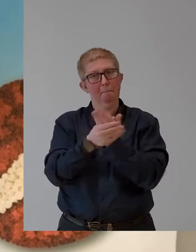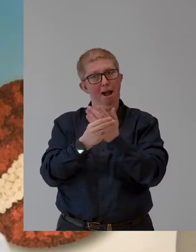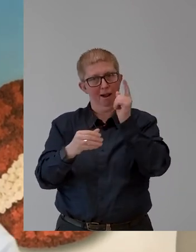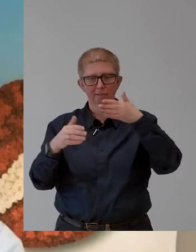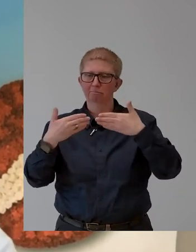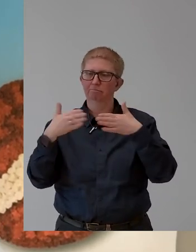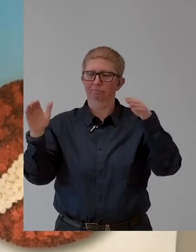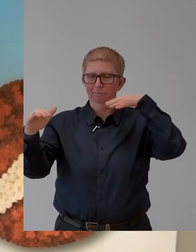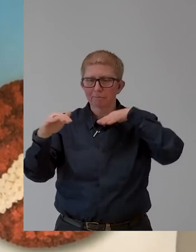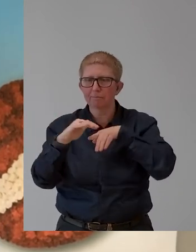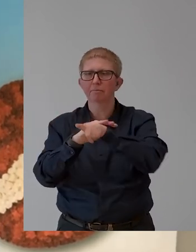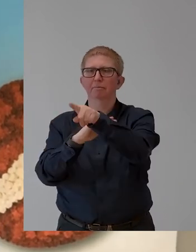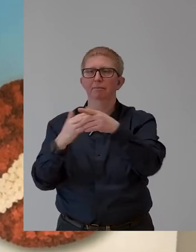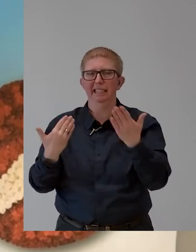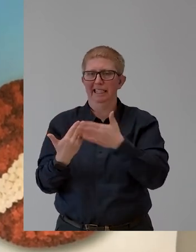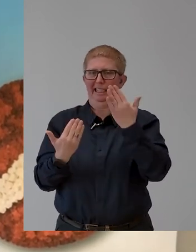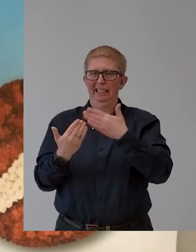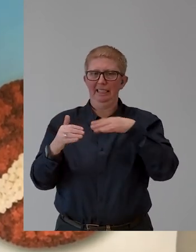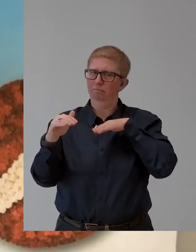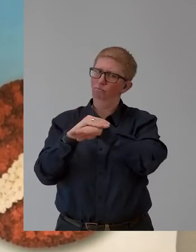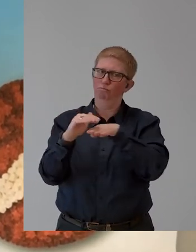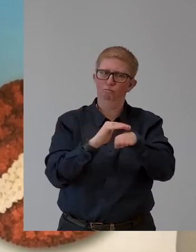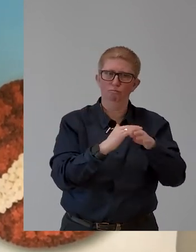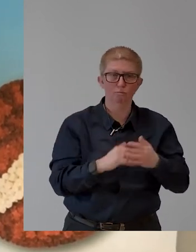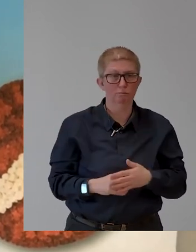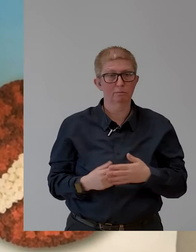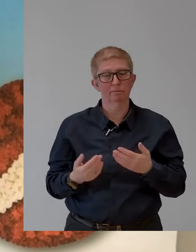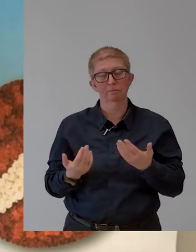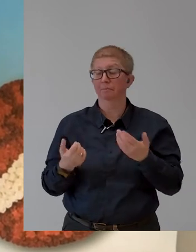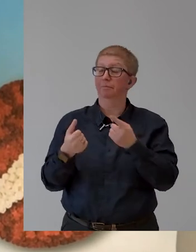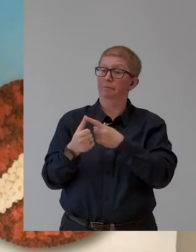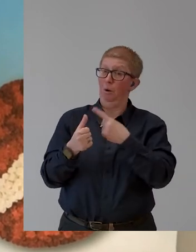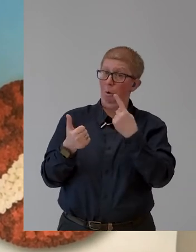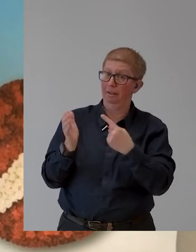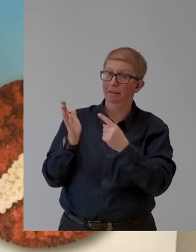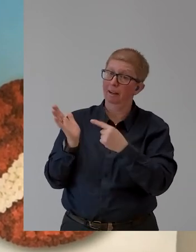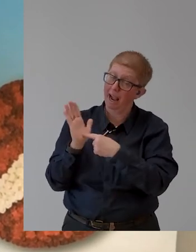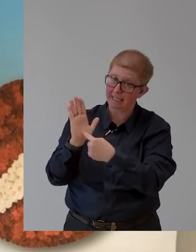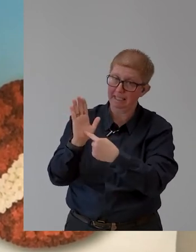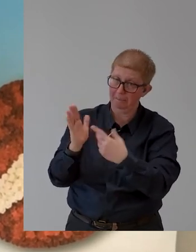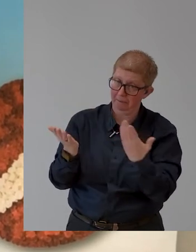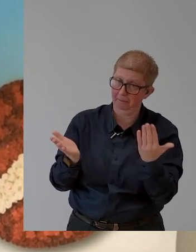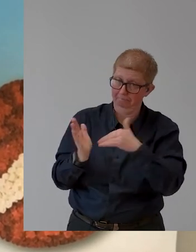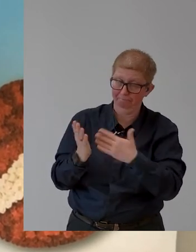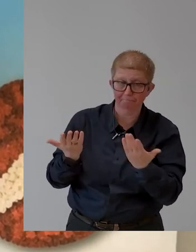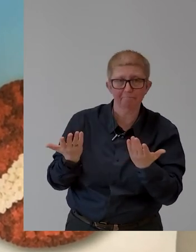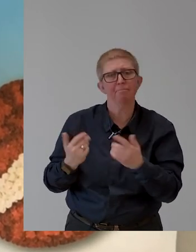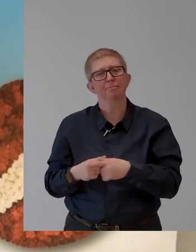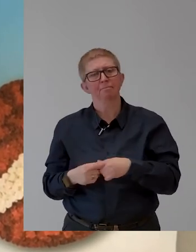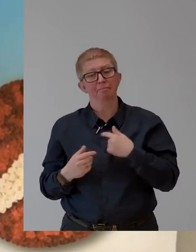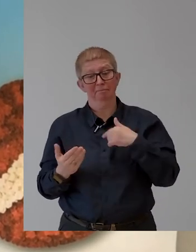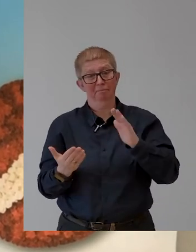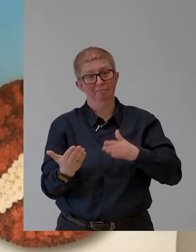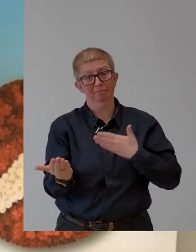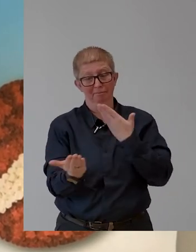contracts and documents in easy language that we offer are also essential for people with learning